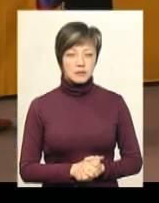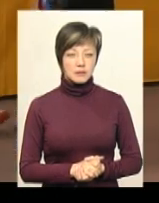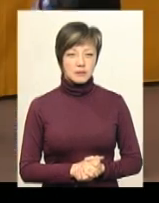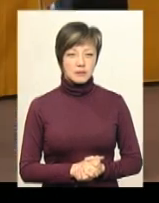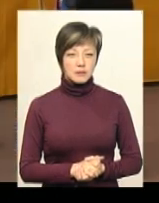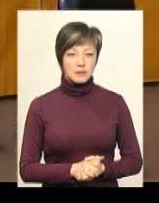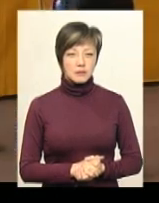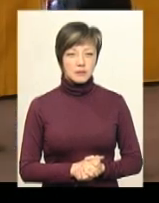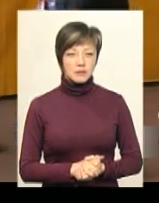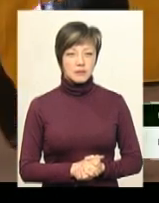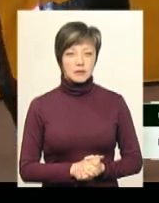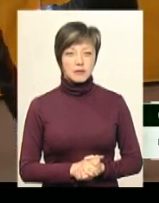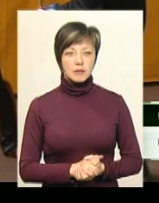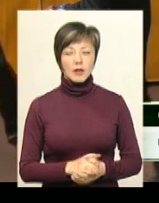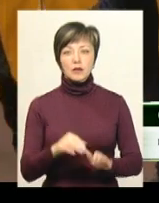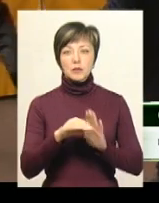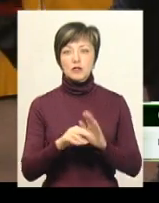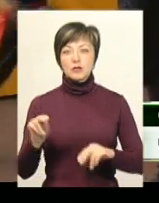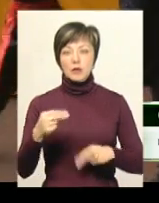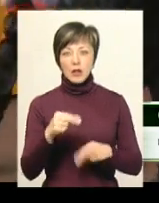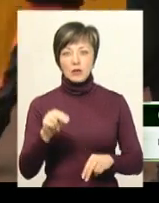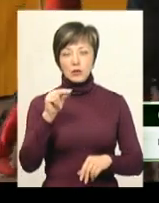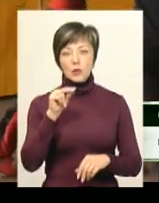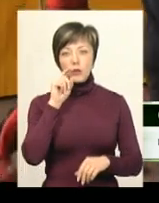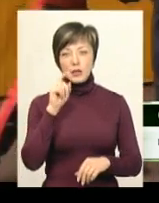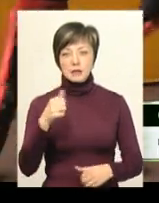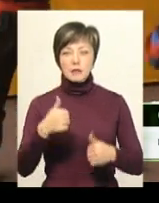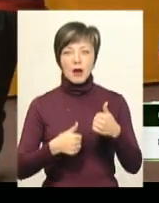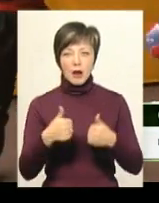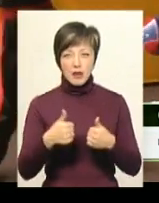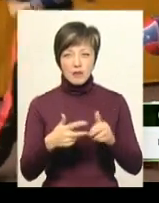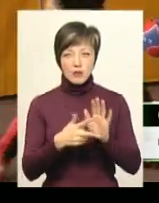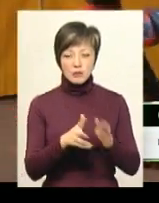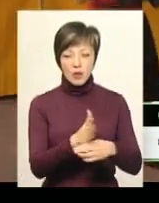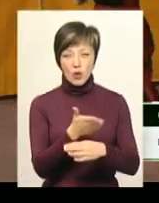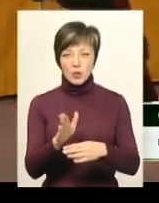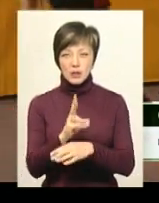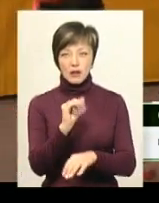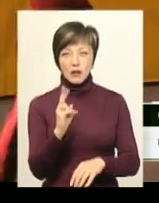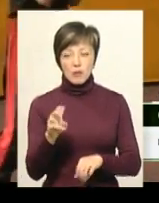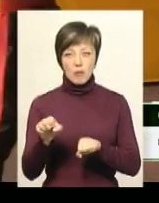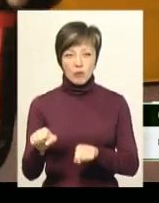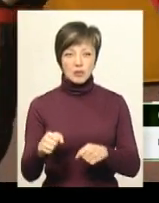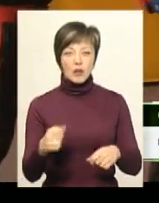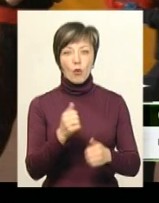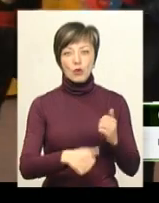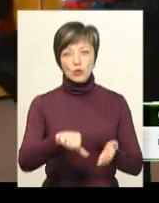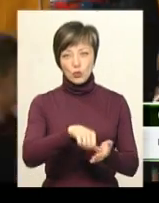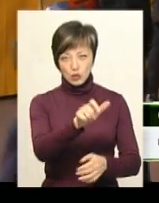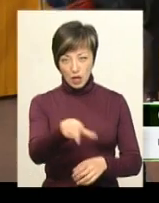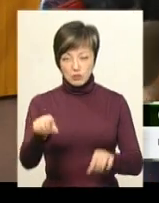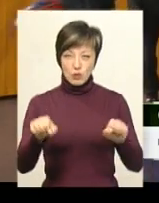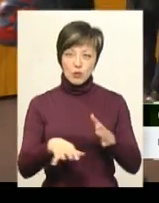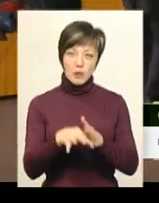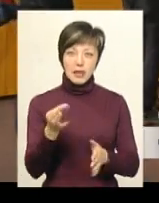У програмі чемпіонату України та турніру змагання у восьми розділах кікбоксингу. І кожен учасник може